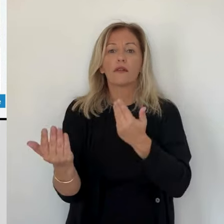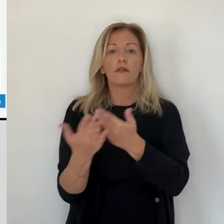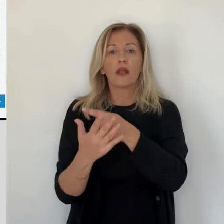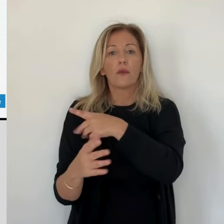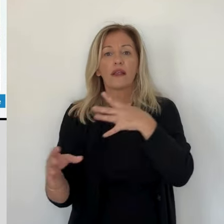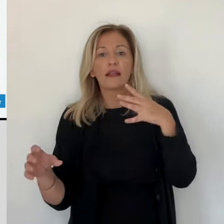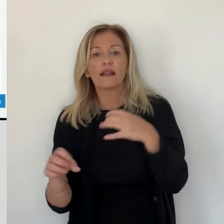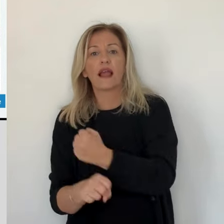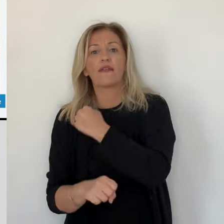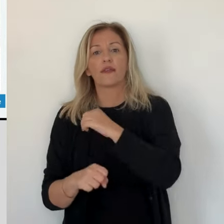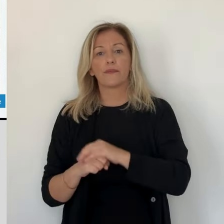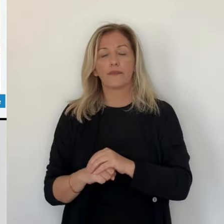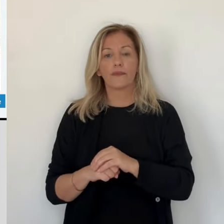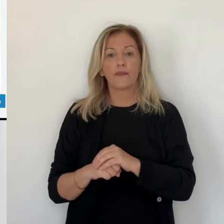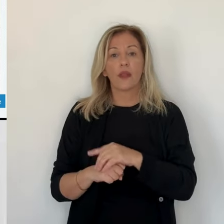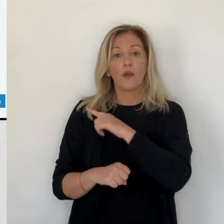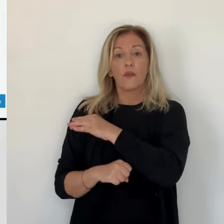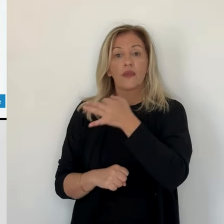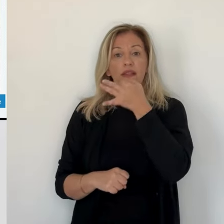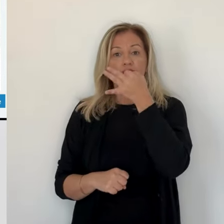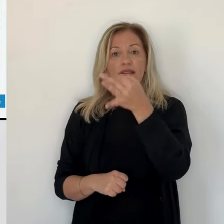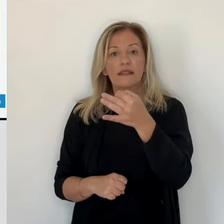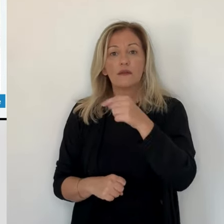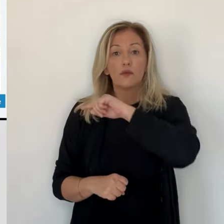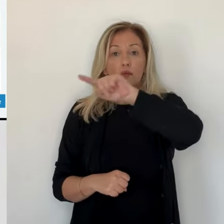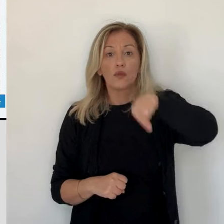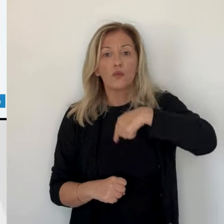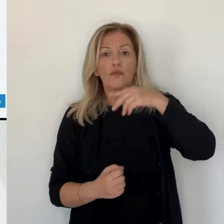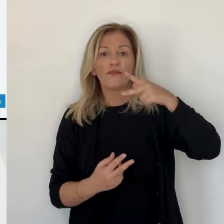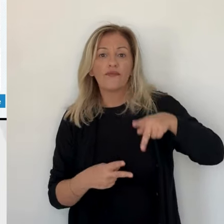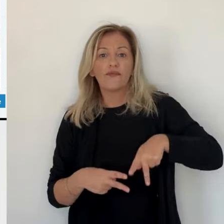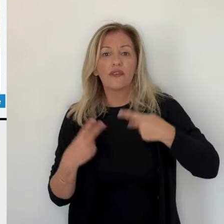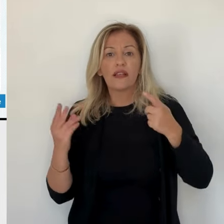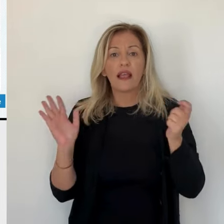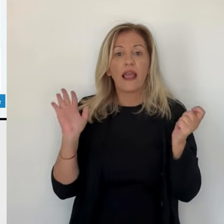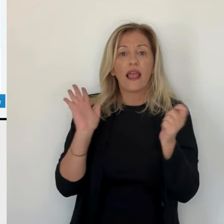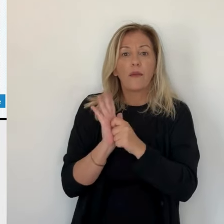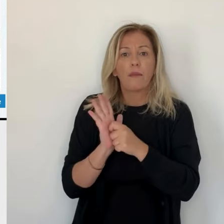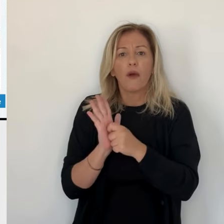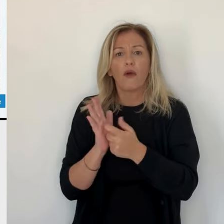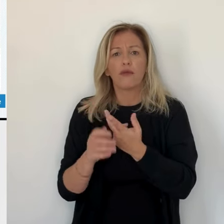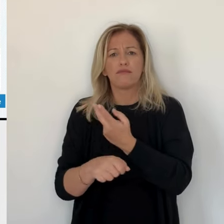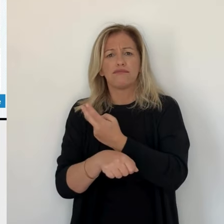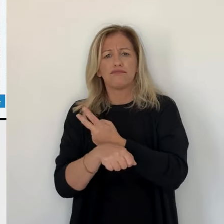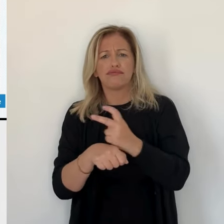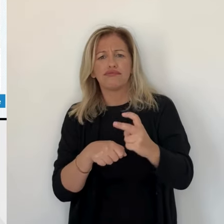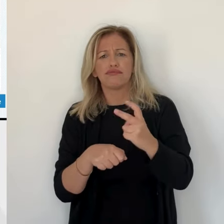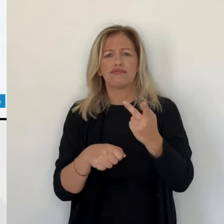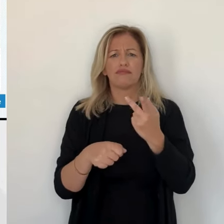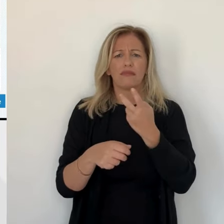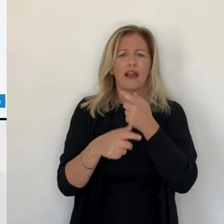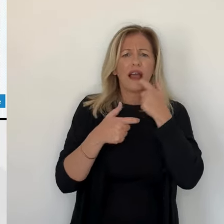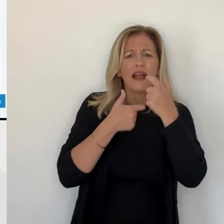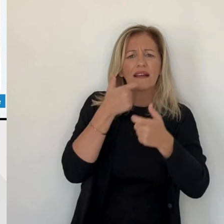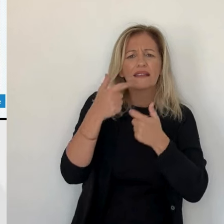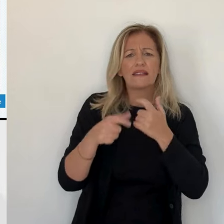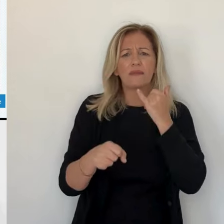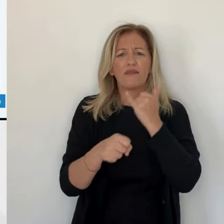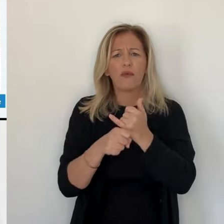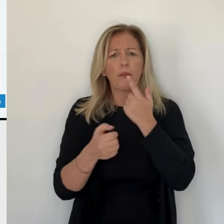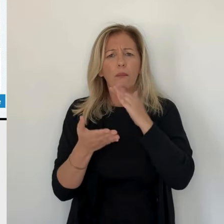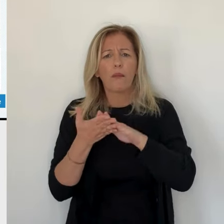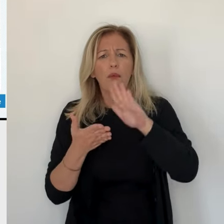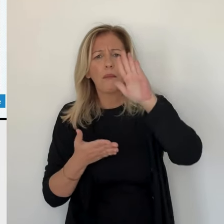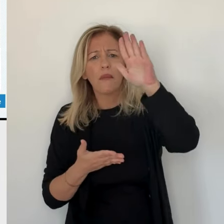vit une ère et un temps de populisme, de démagogie mondialisée, de raccourci, d